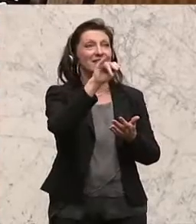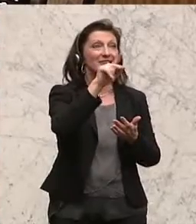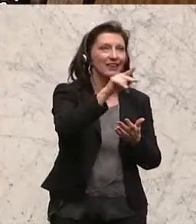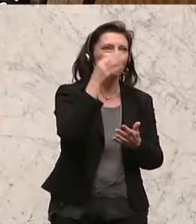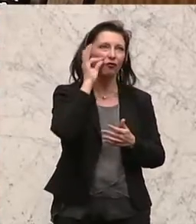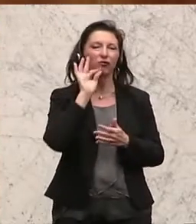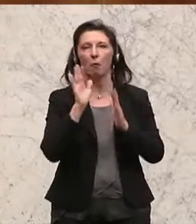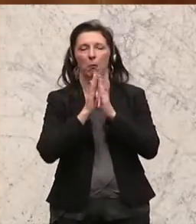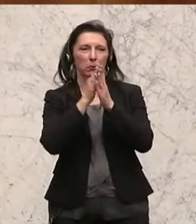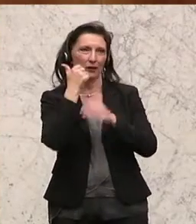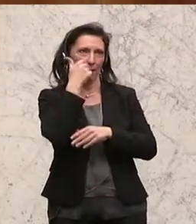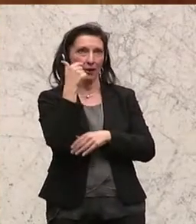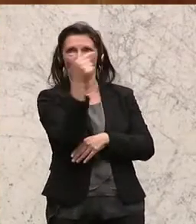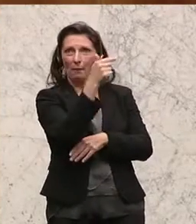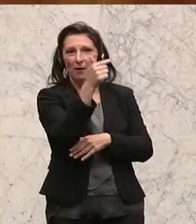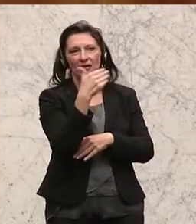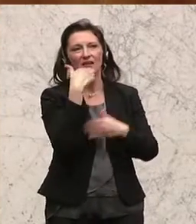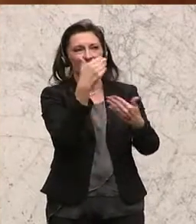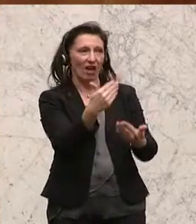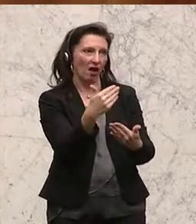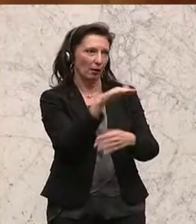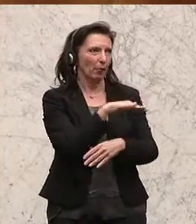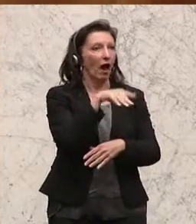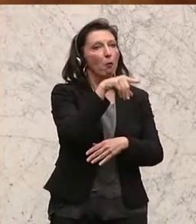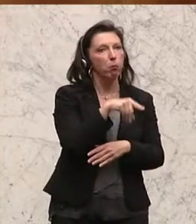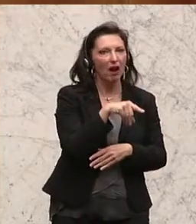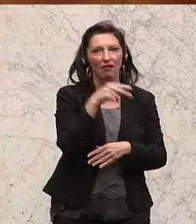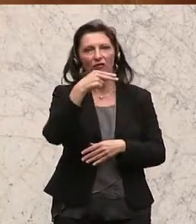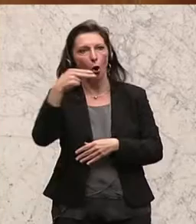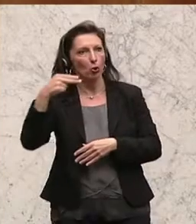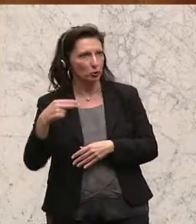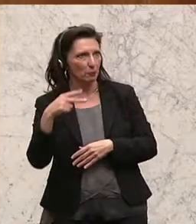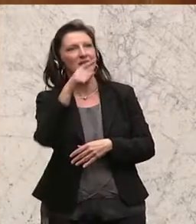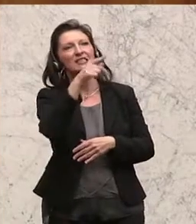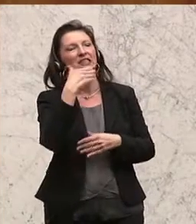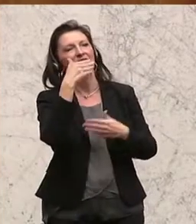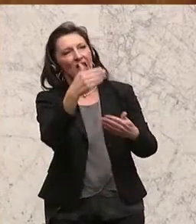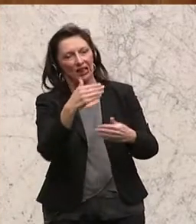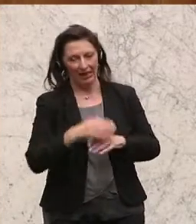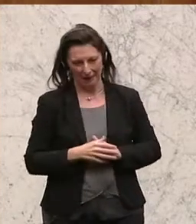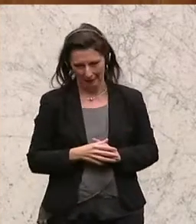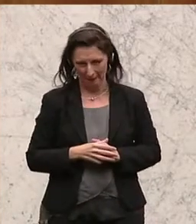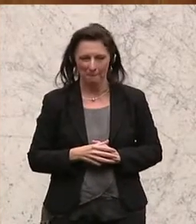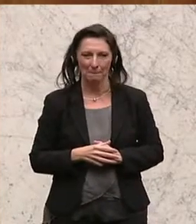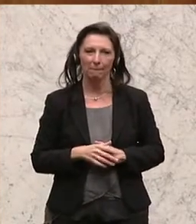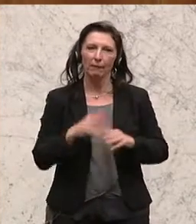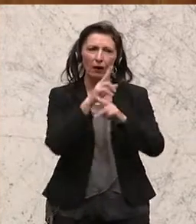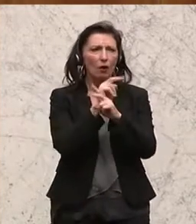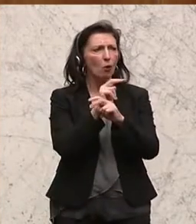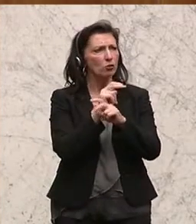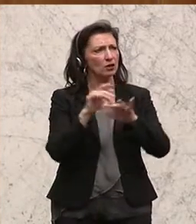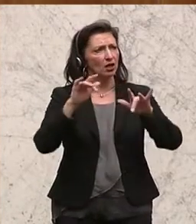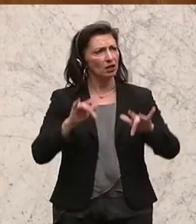Tätigkeit auch im Bereich von Hospiz und Palliativarbeit. Wir haben in Österreich ein